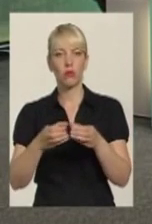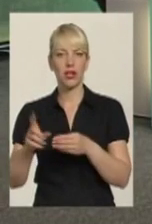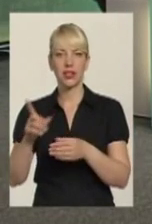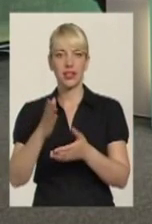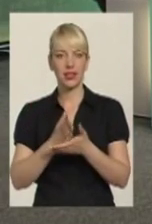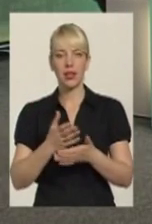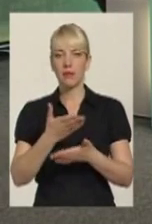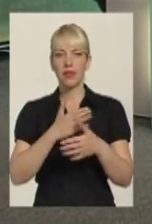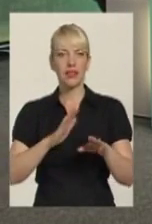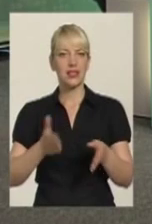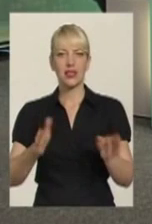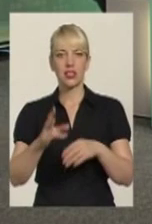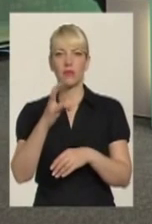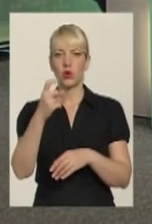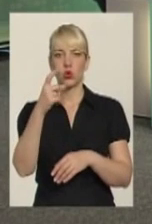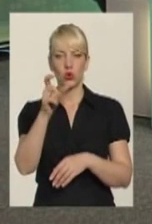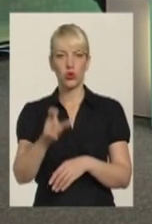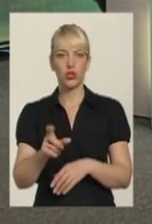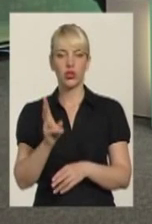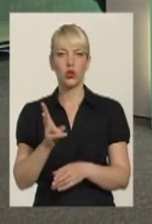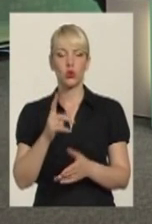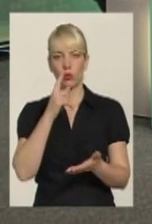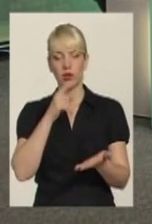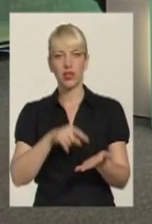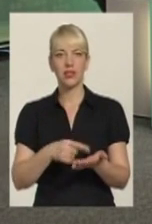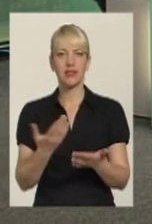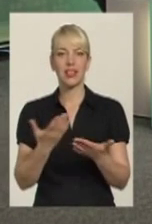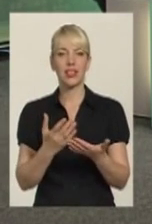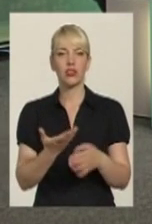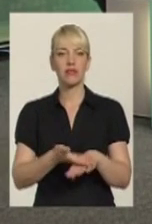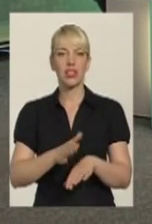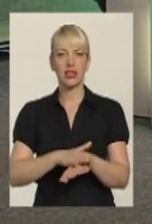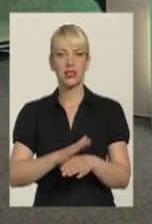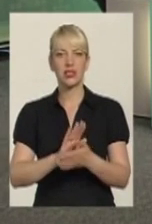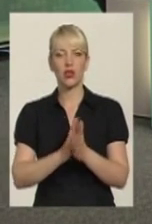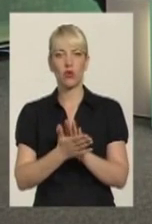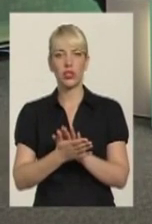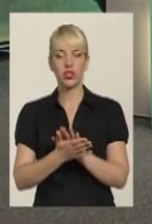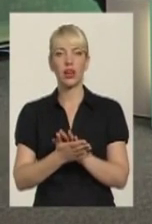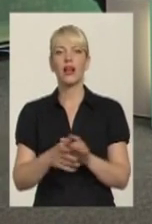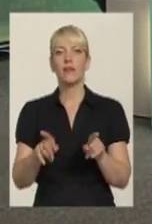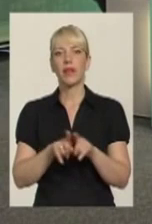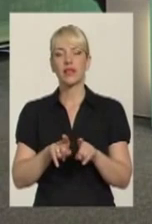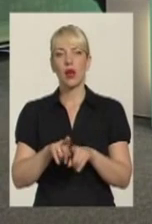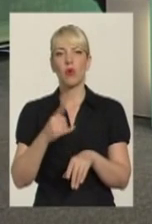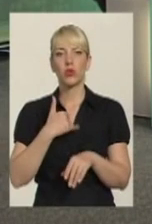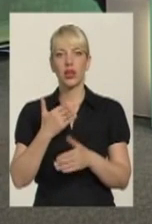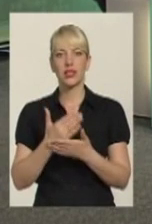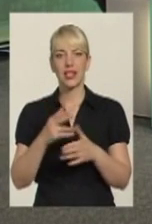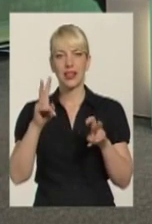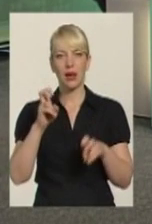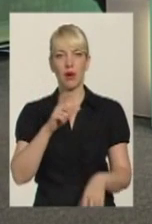Тому що ми не залишаємо ні одної людини, яка опинилася у якісь там скрутних становищах. Крім того, в нас є тема